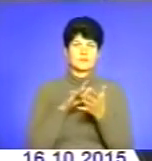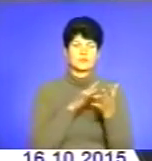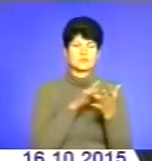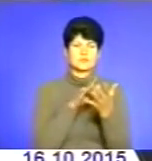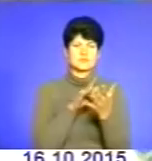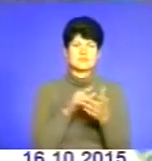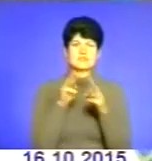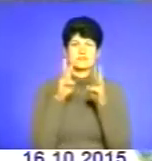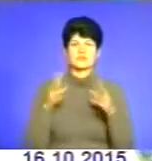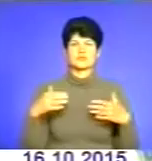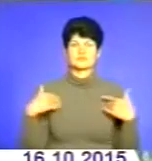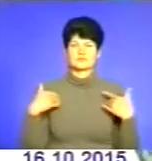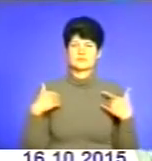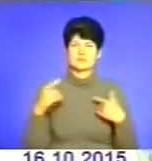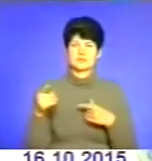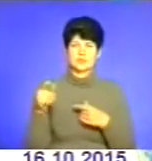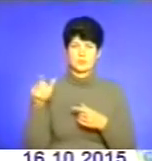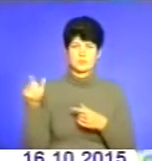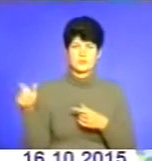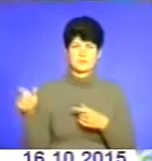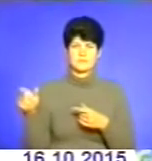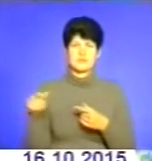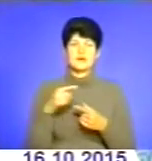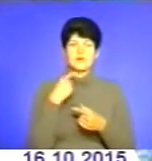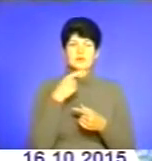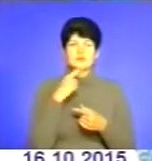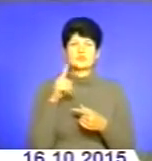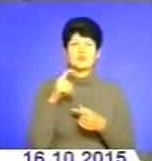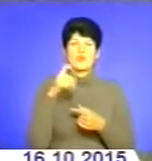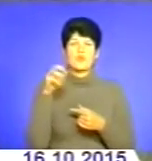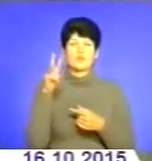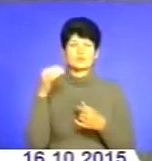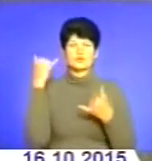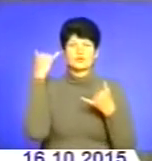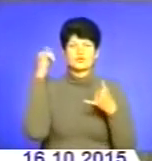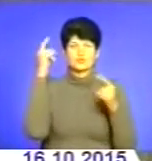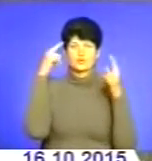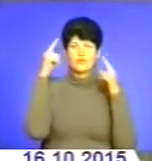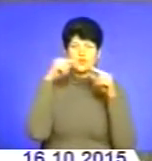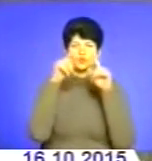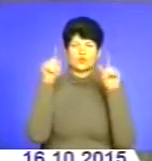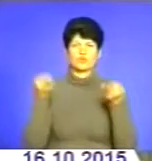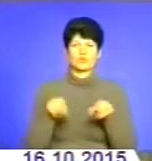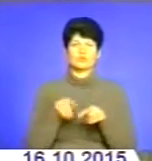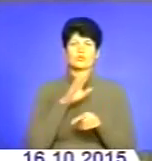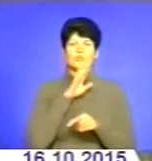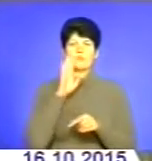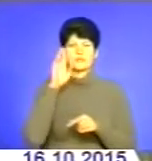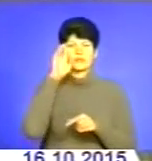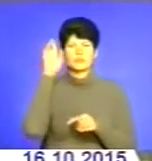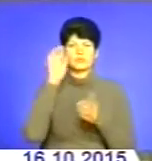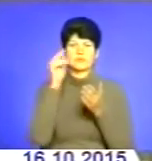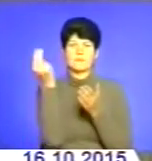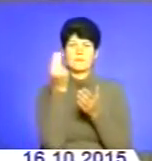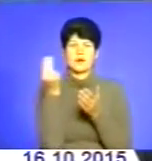святиню Ради вітали тернополяни. За переказами, хомську чудотворну ікону Божої Матері написав святий